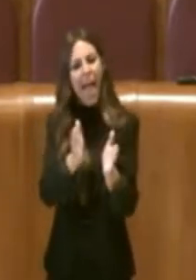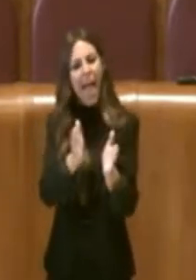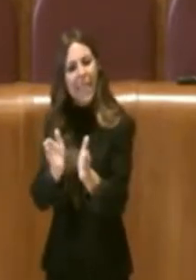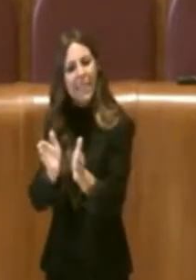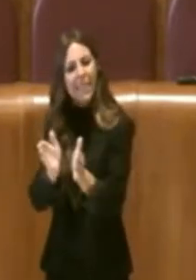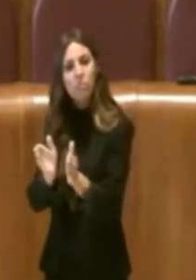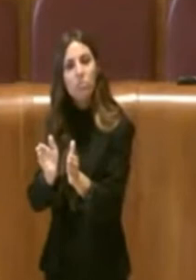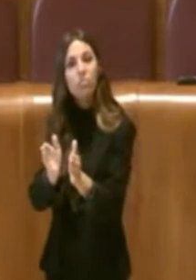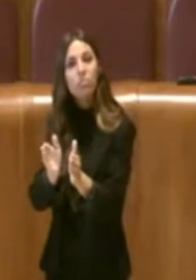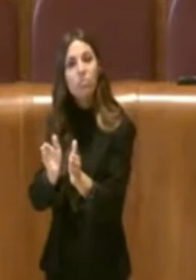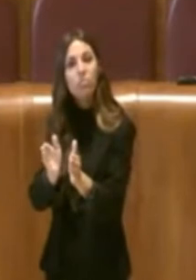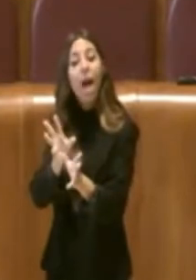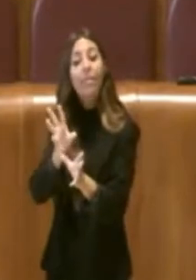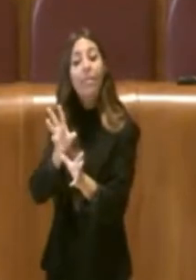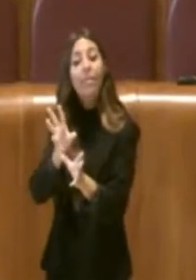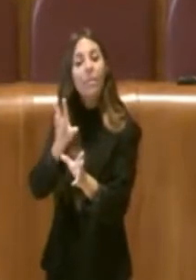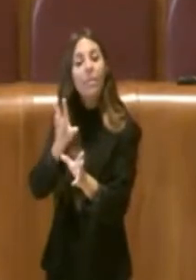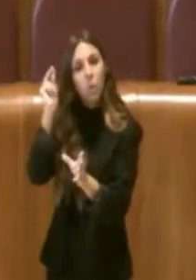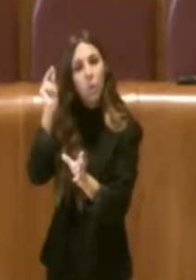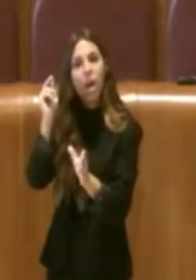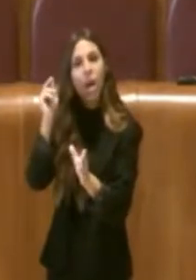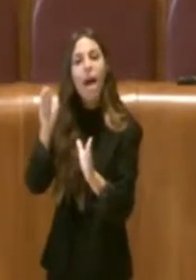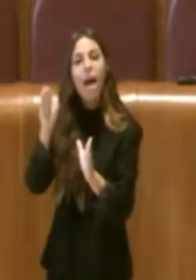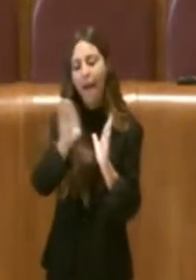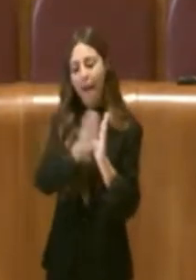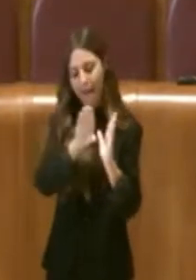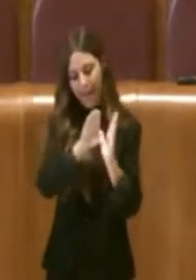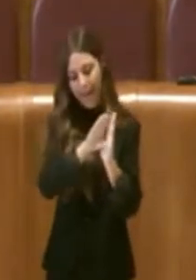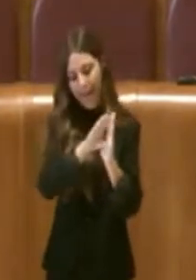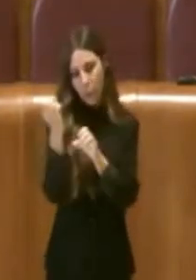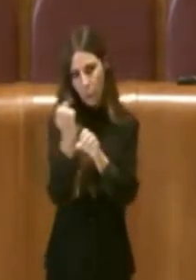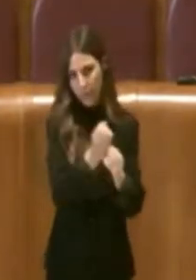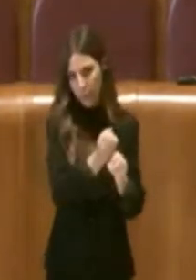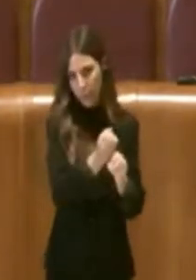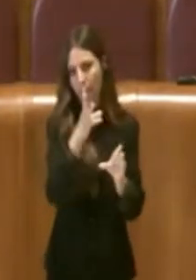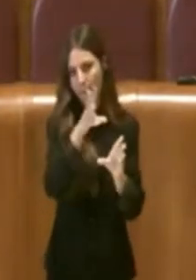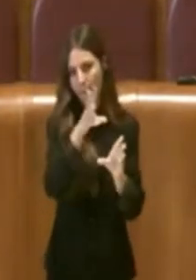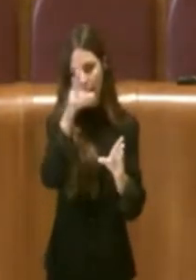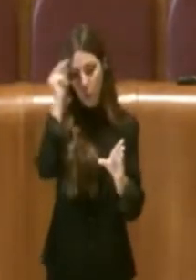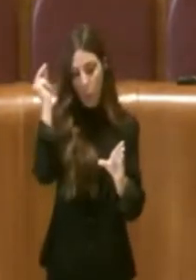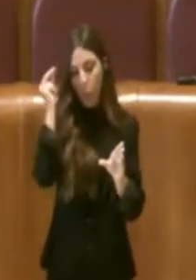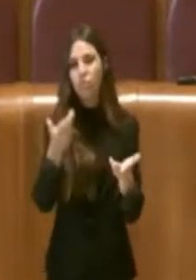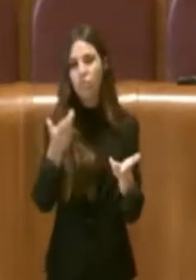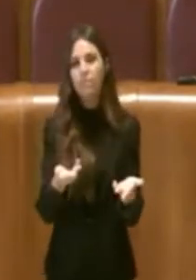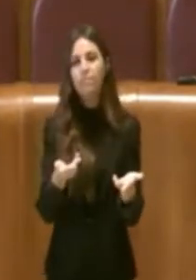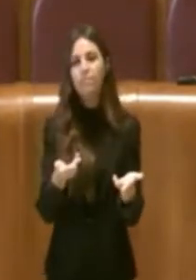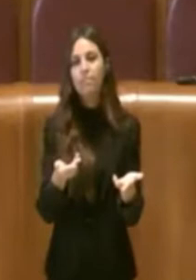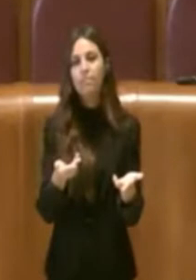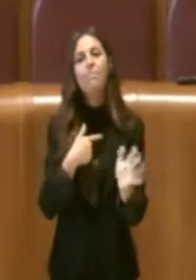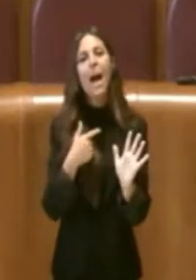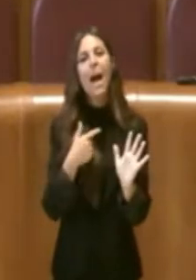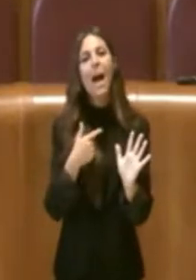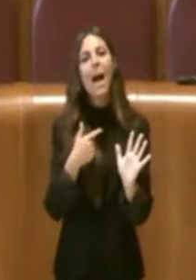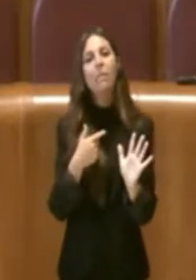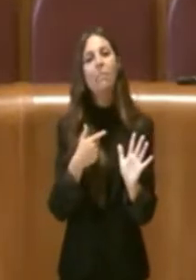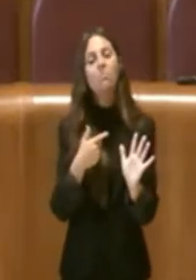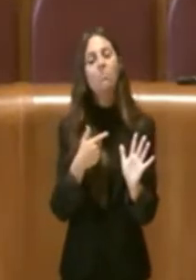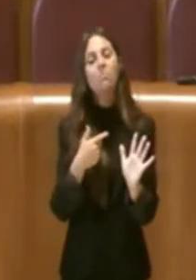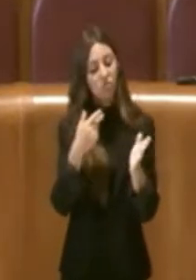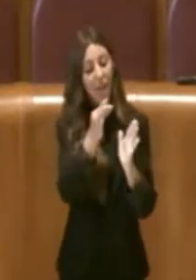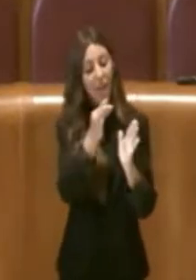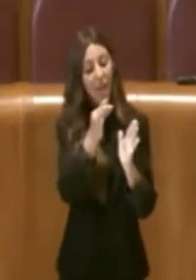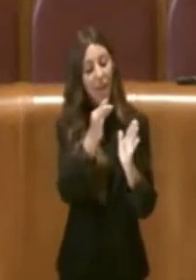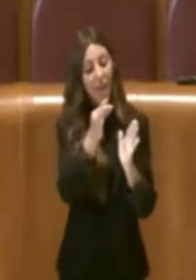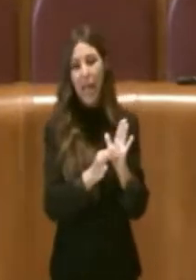riconosciute all'interno della nostra carta costituzionale. Ovviamente trova dei punti di